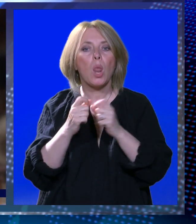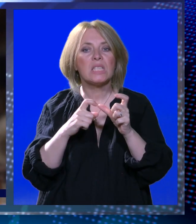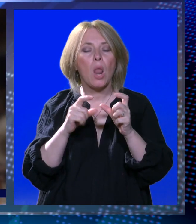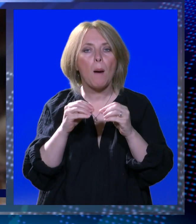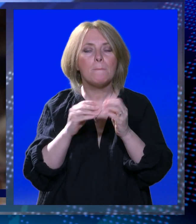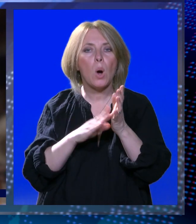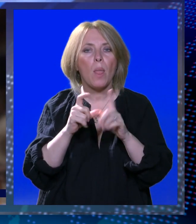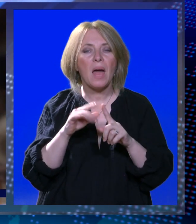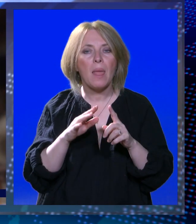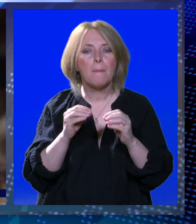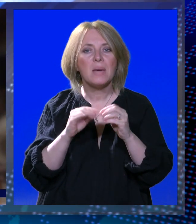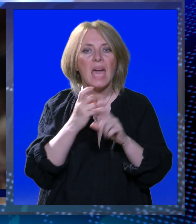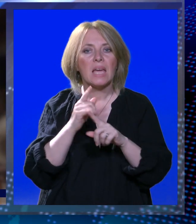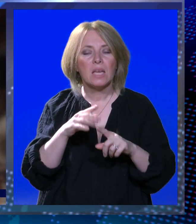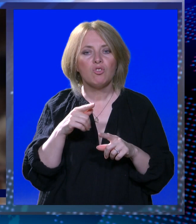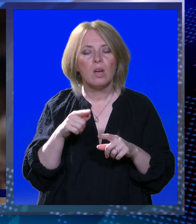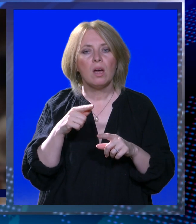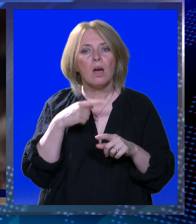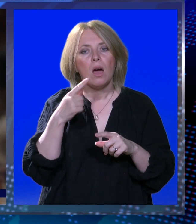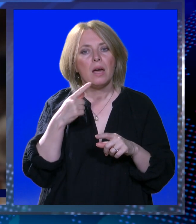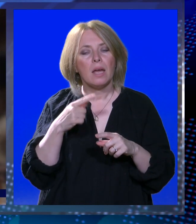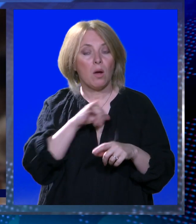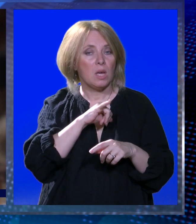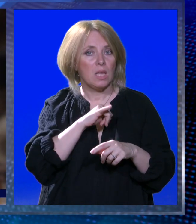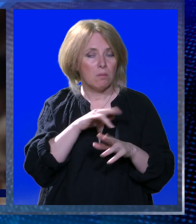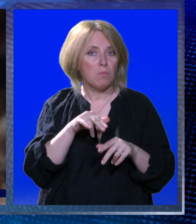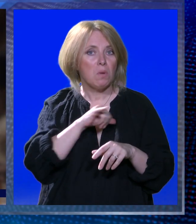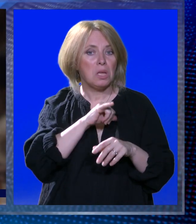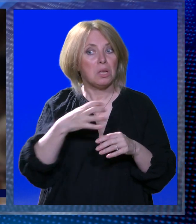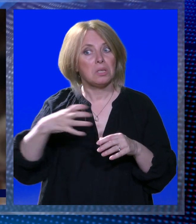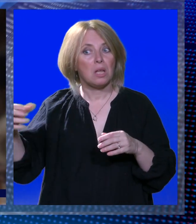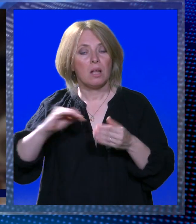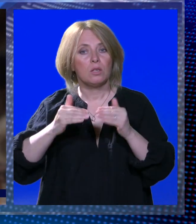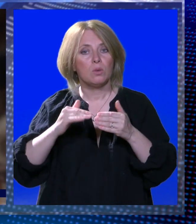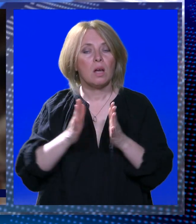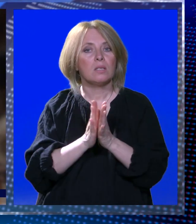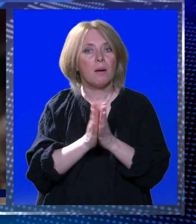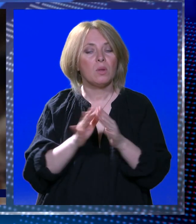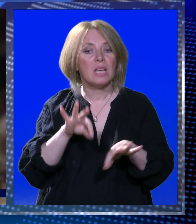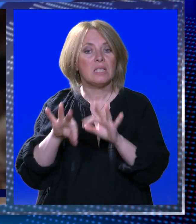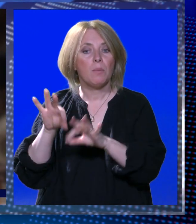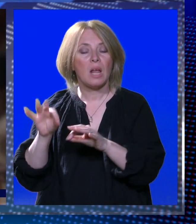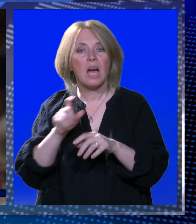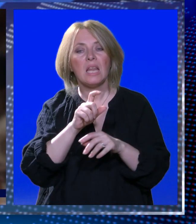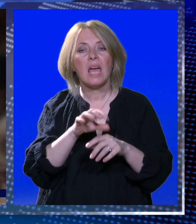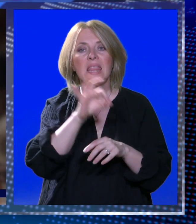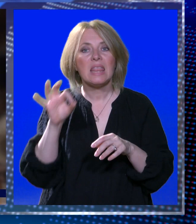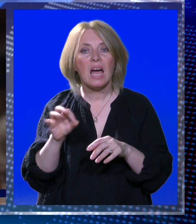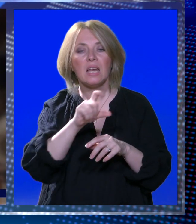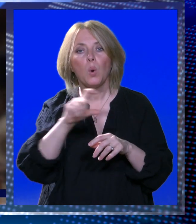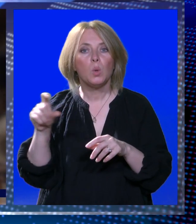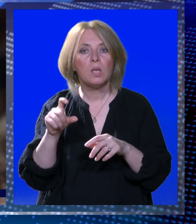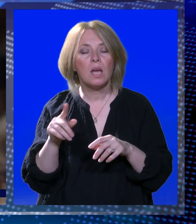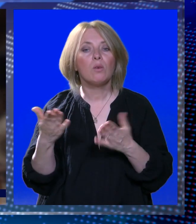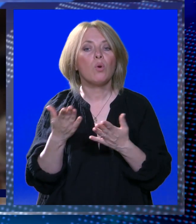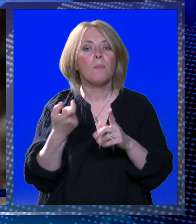kojemu sam iznio želje gospodina Novaka. Gospodin Begić je iskazao interes za daljnom suradnjom. Zamoljen je da izabere dane u tjednu u kojima